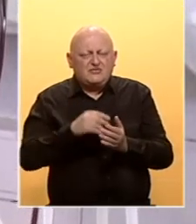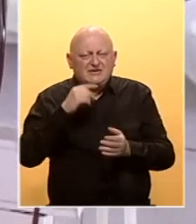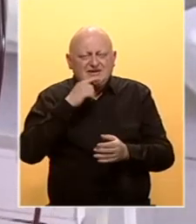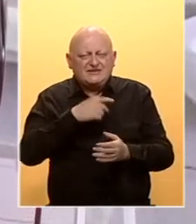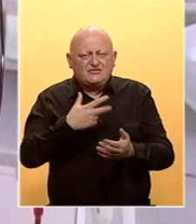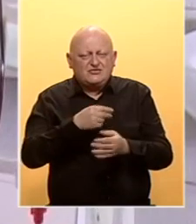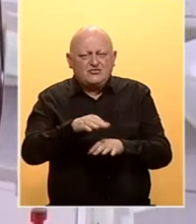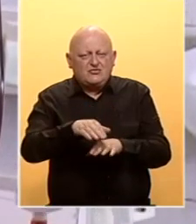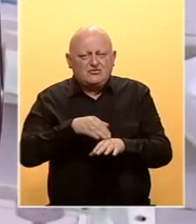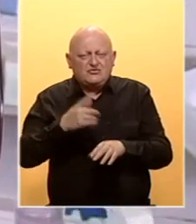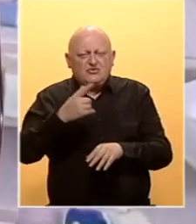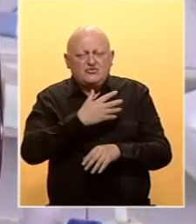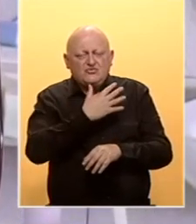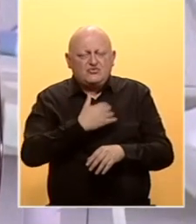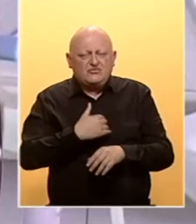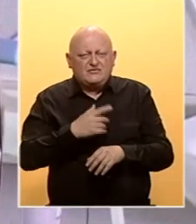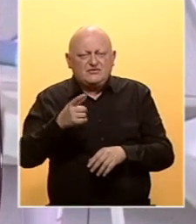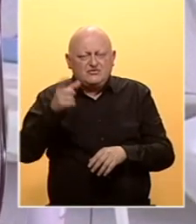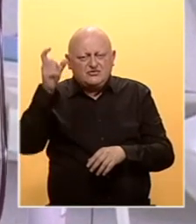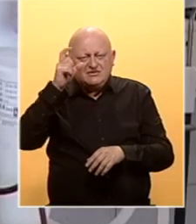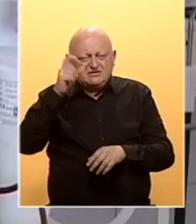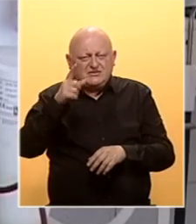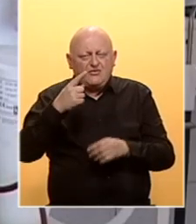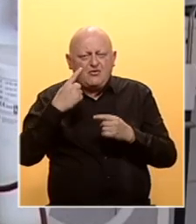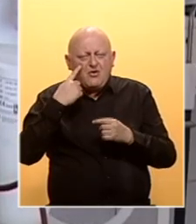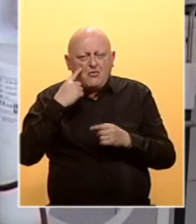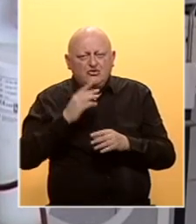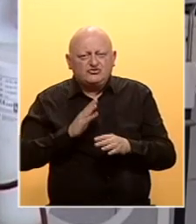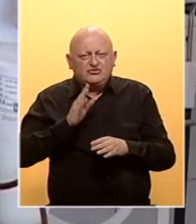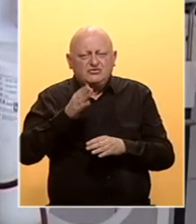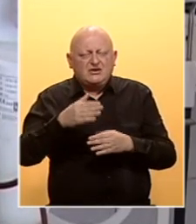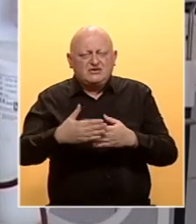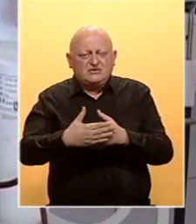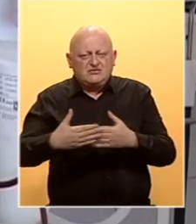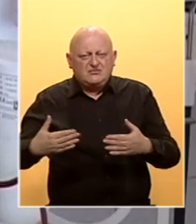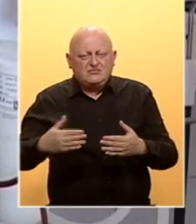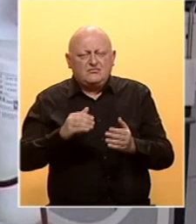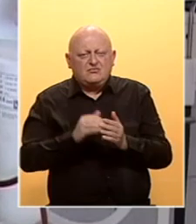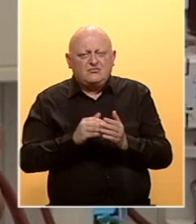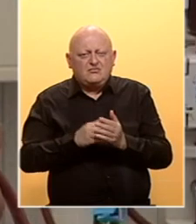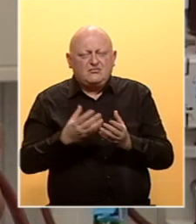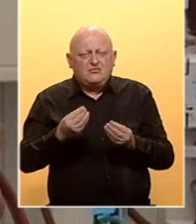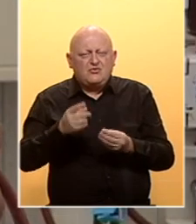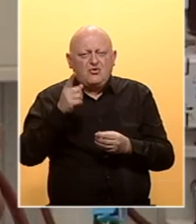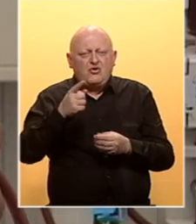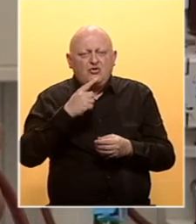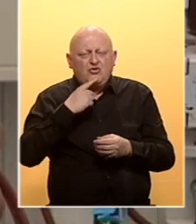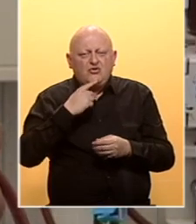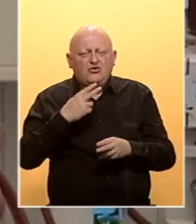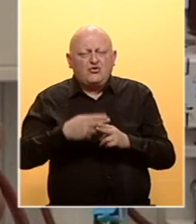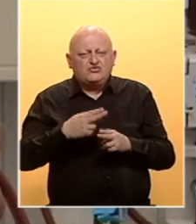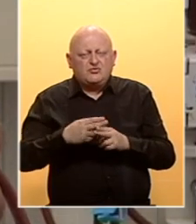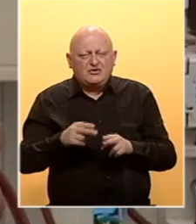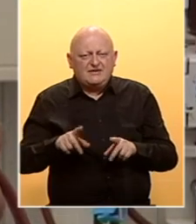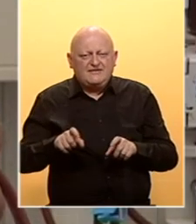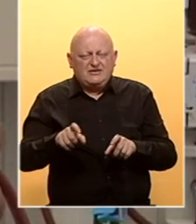plazmom započet je i u Hrvatskoj, dok je u Srbiji ovaj pokušaj naišao na prepreku, jer je potrebno puno više onih koji su preboljeli